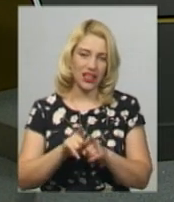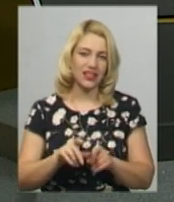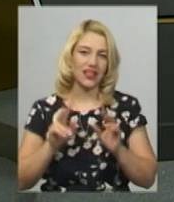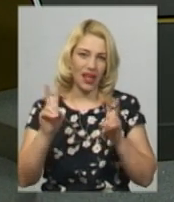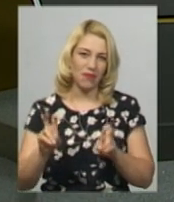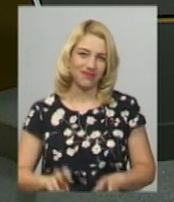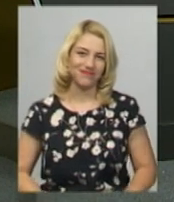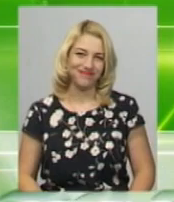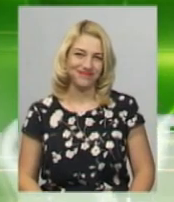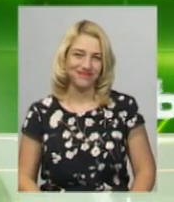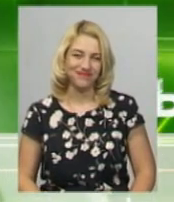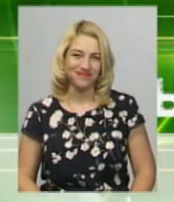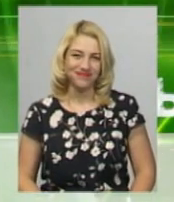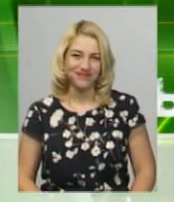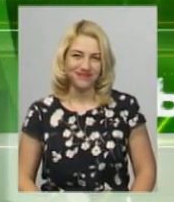такі теми.